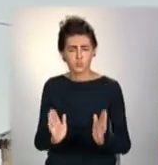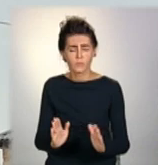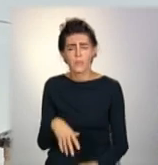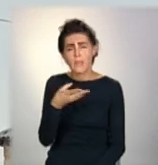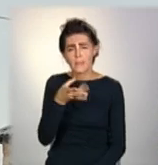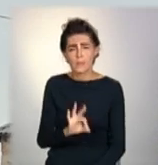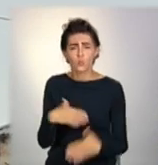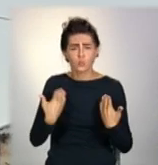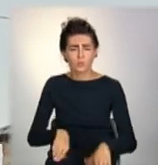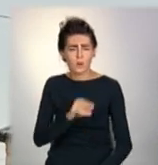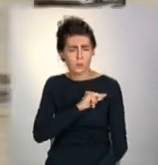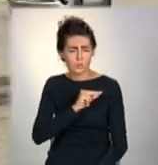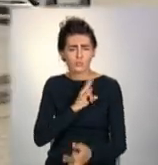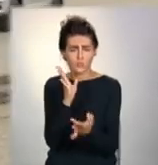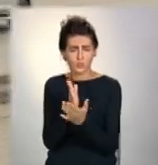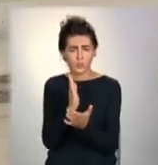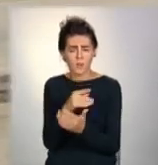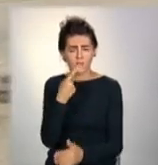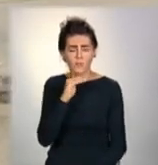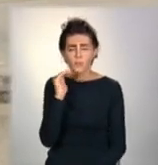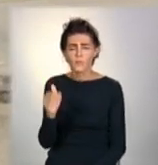вже у справному стані, кажуть фахівці.